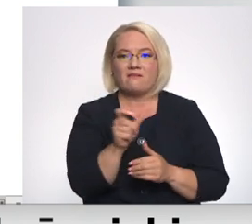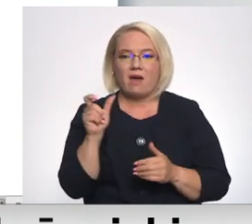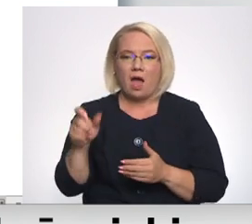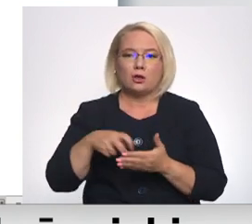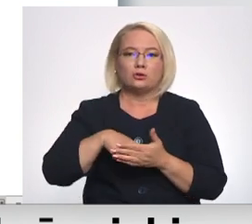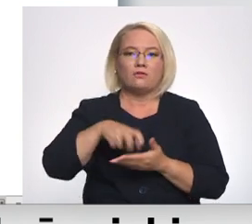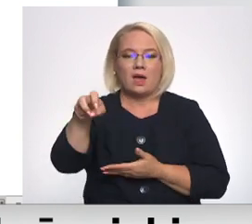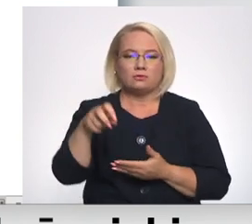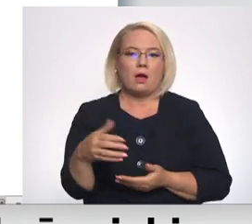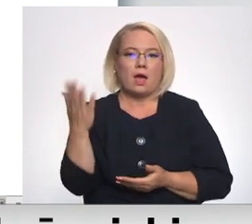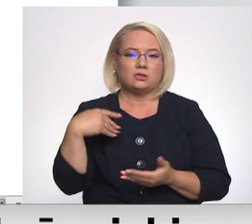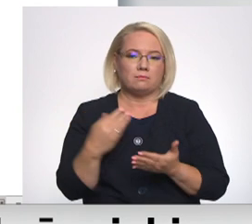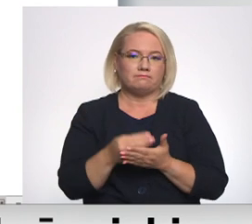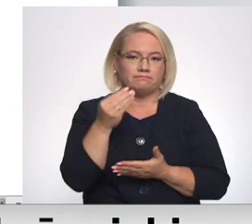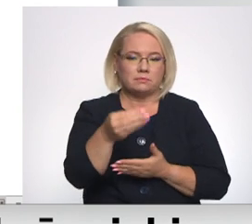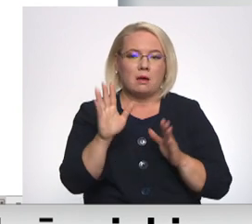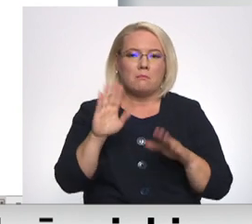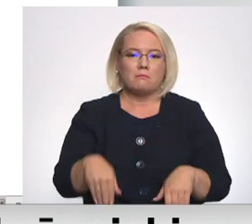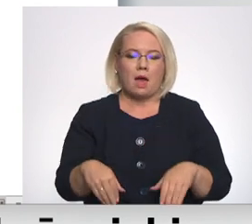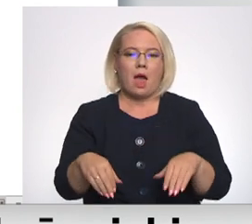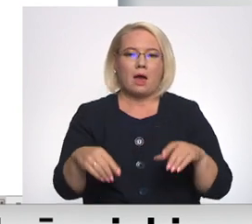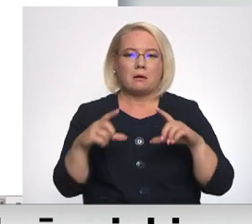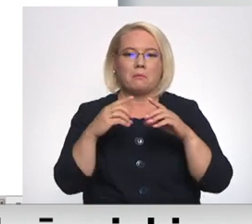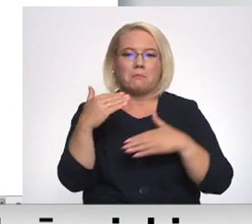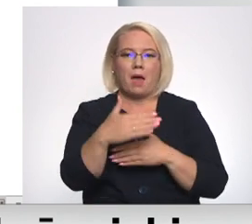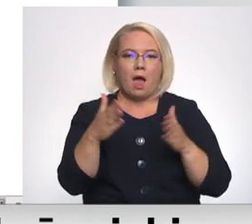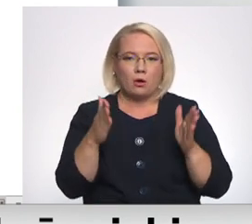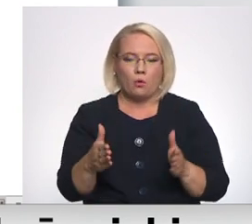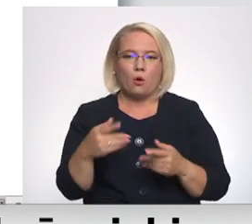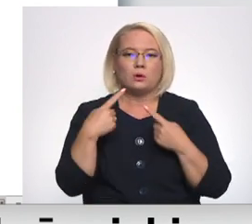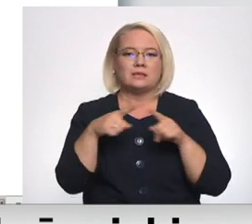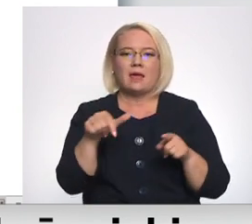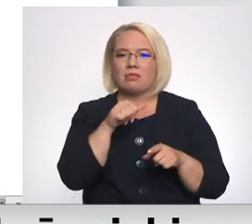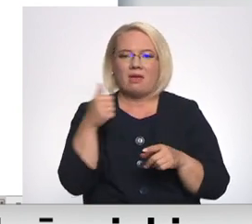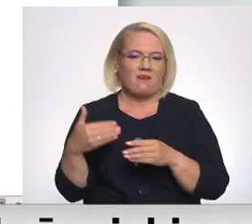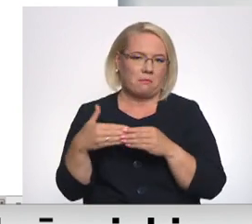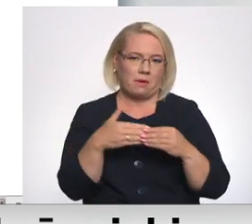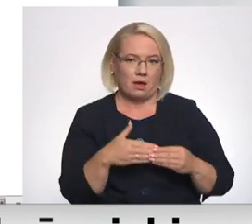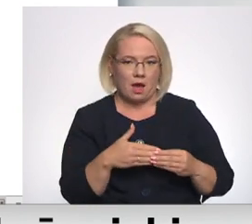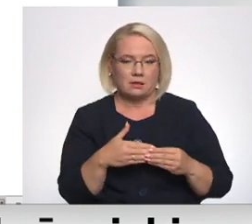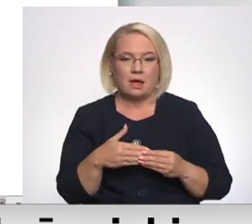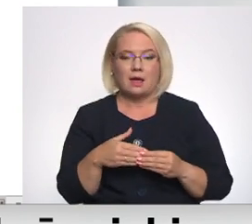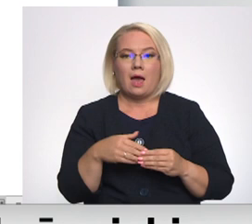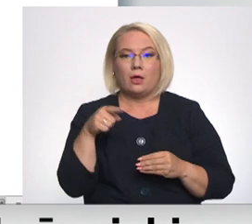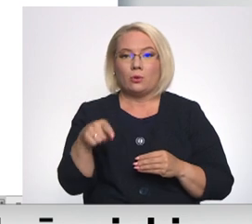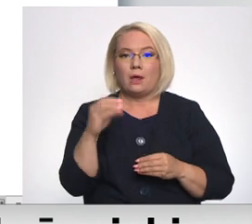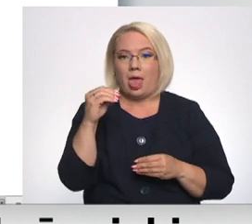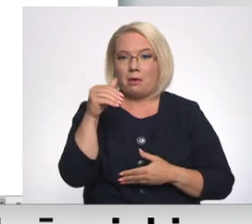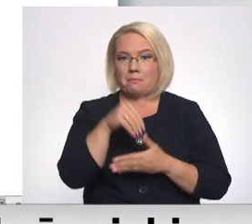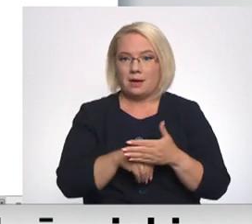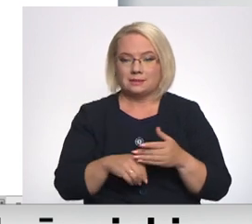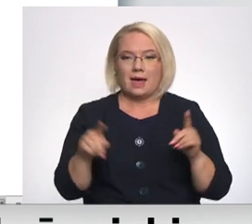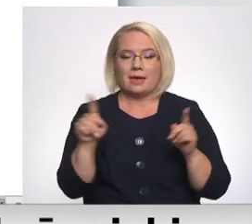aicinājumu veikt maksājumu par patsiņu, kuru citādāk nesot iespējams piegādāt adresātam. Turpat ēpastā ir arī